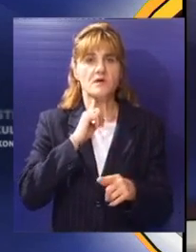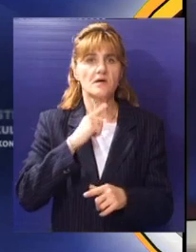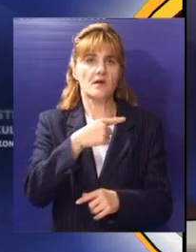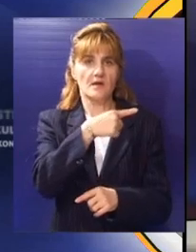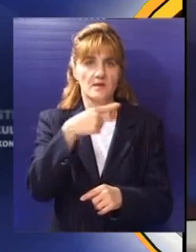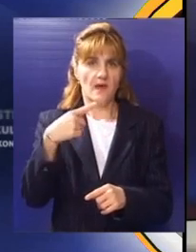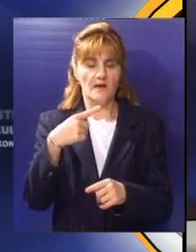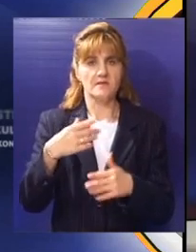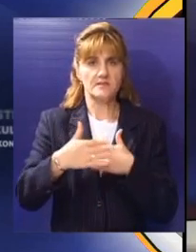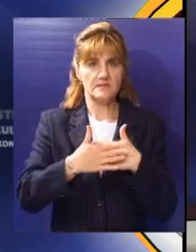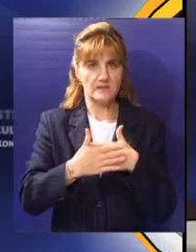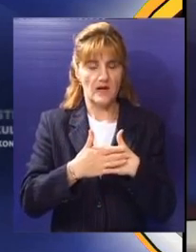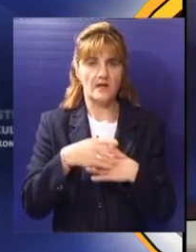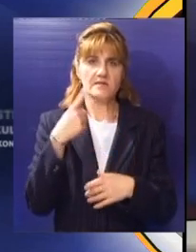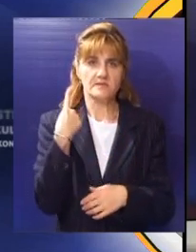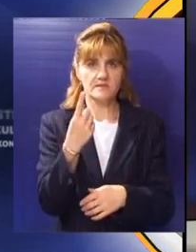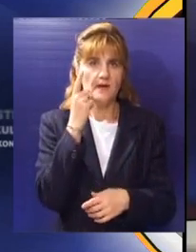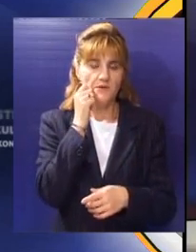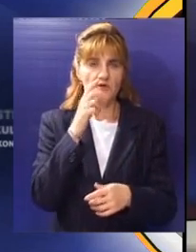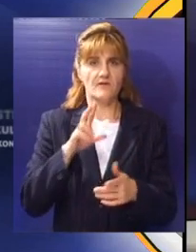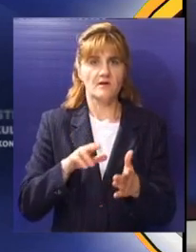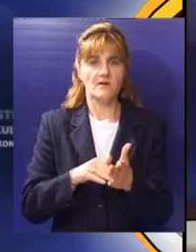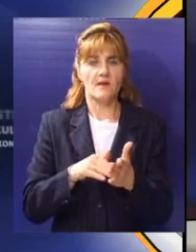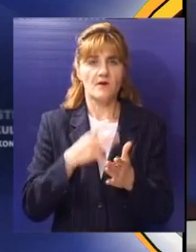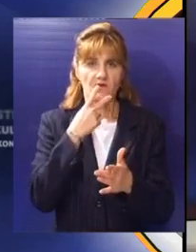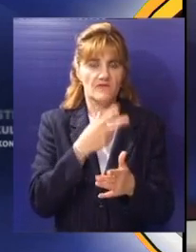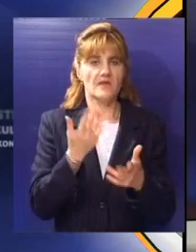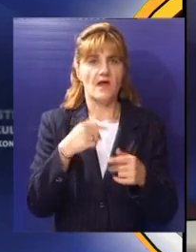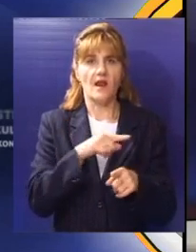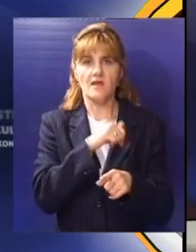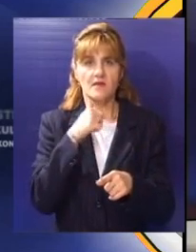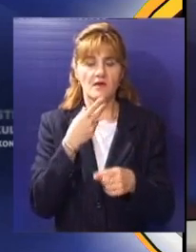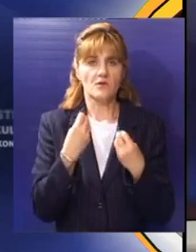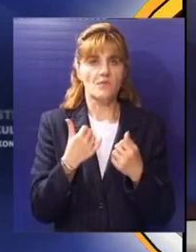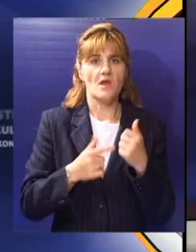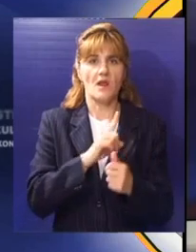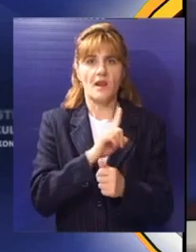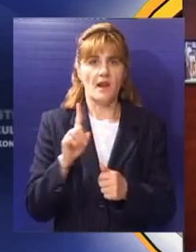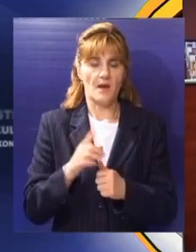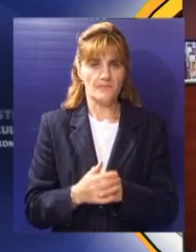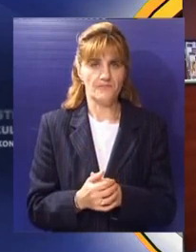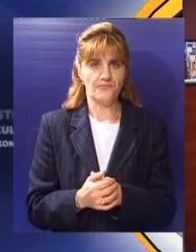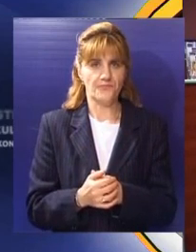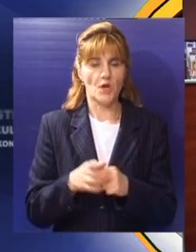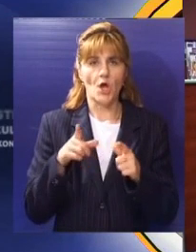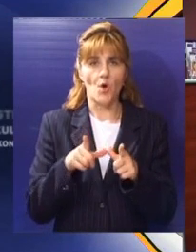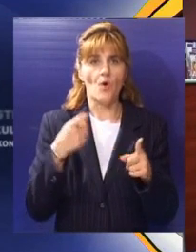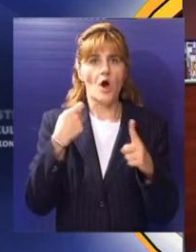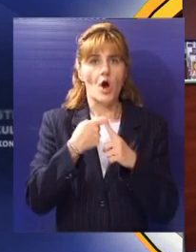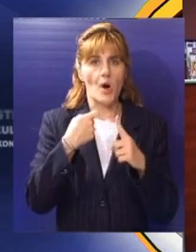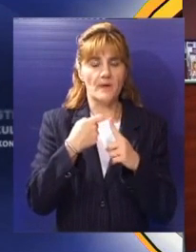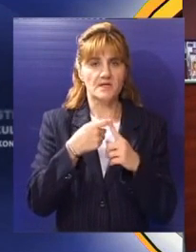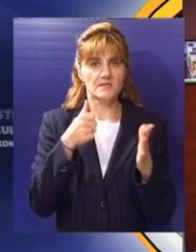negativnih strana. Prema tome osoba sama treba da odluči da li joj se čekovi isplate ili ne. U